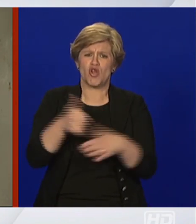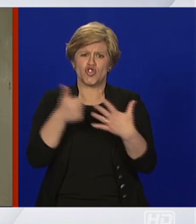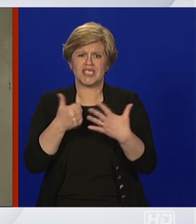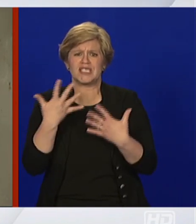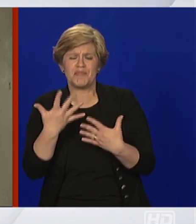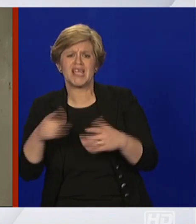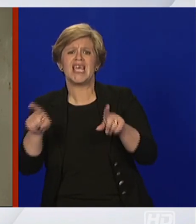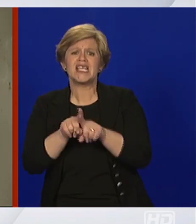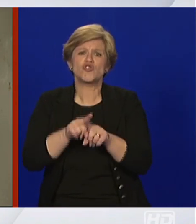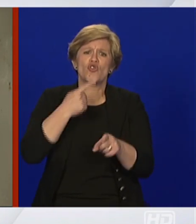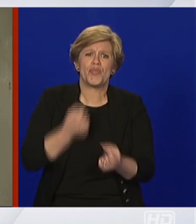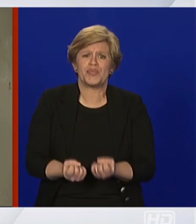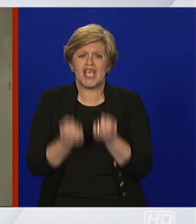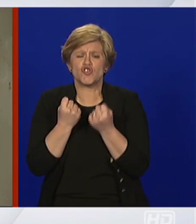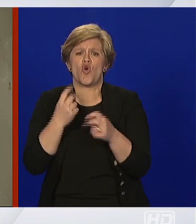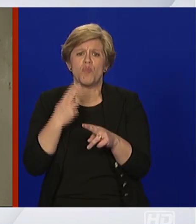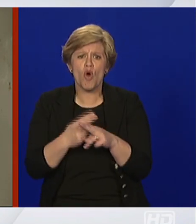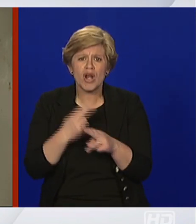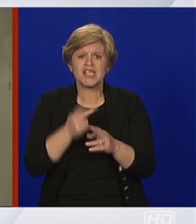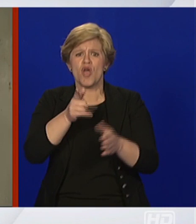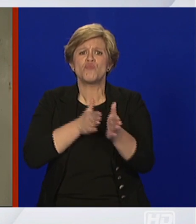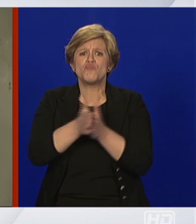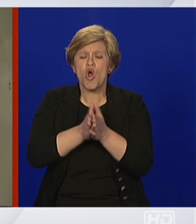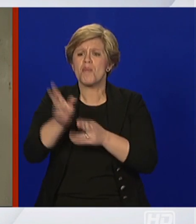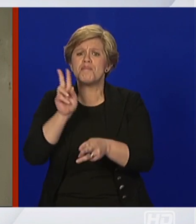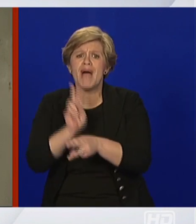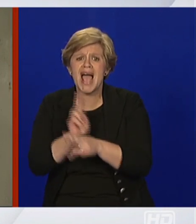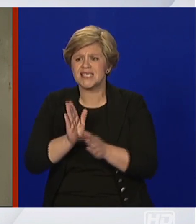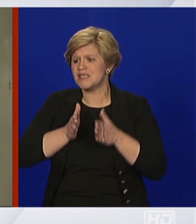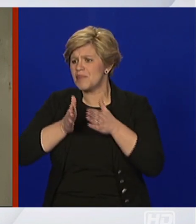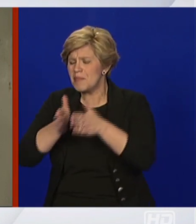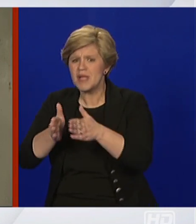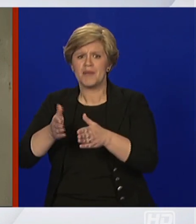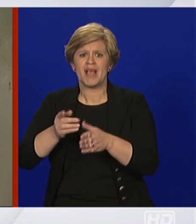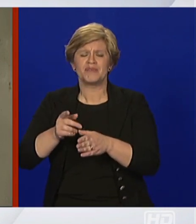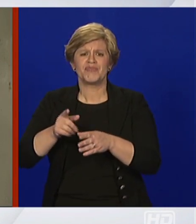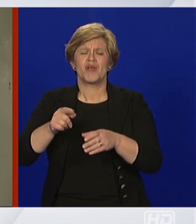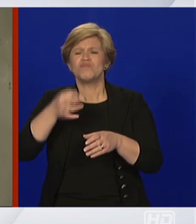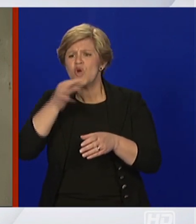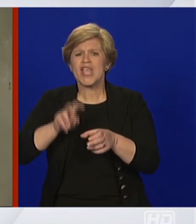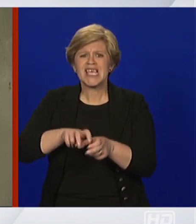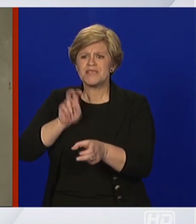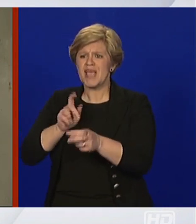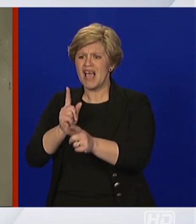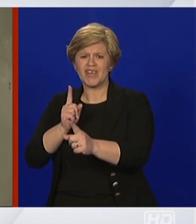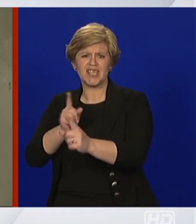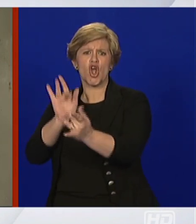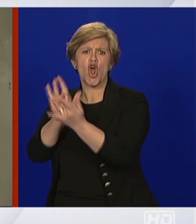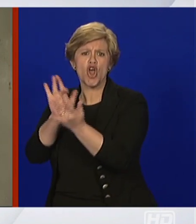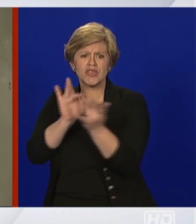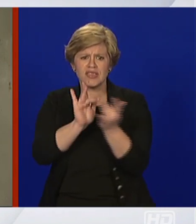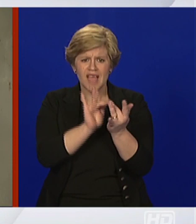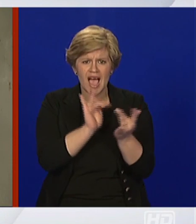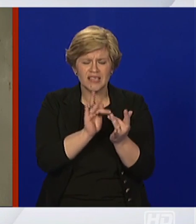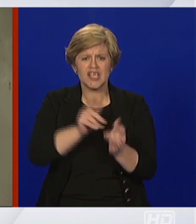dakle, prema njima posebna pažnja i u zatvorenim prostorima i izbjegavanje kontaketa sa onima koji su mogli ili su bili